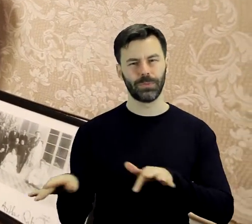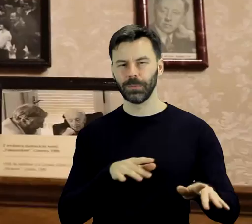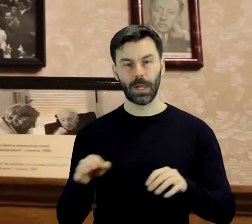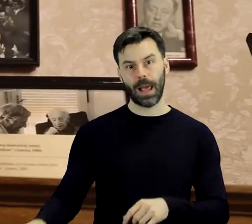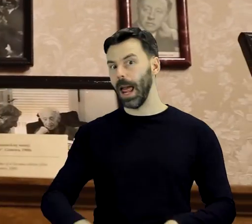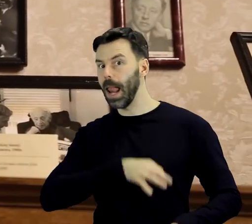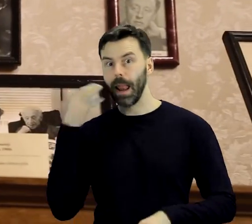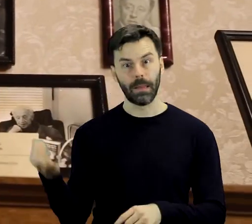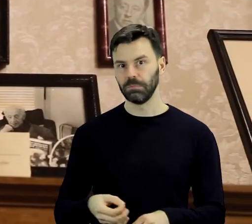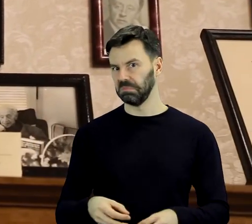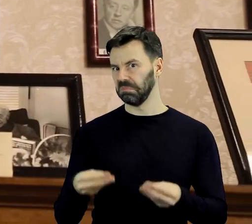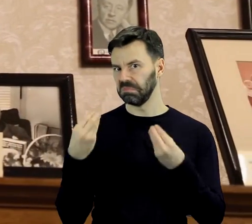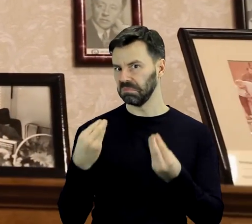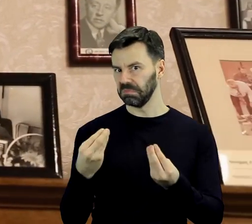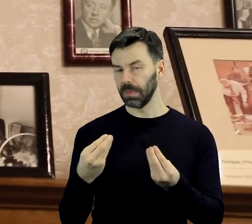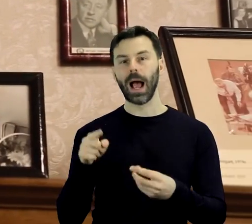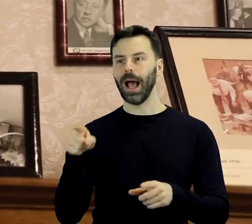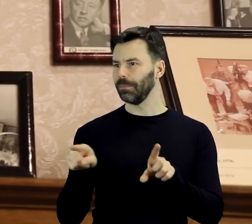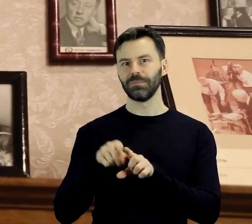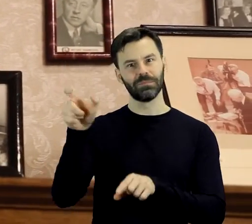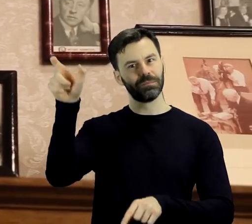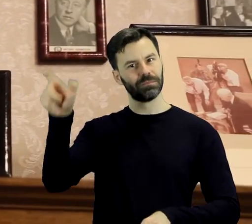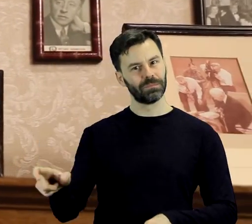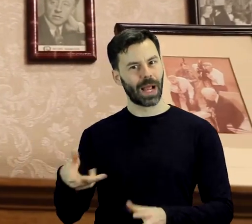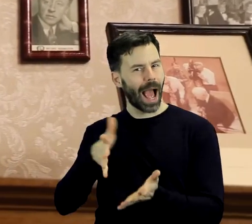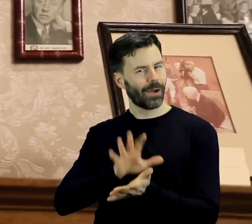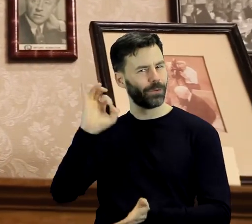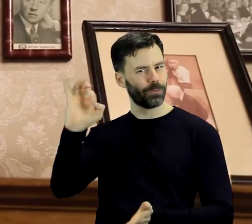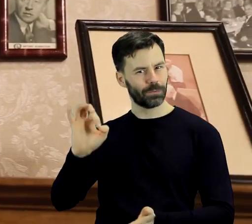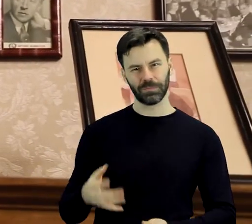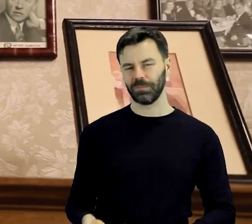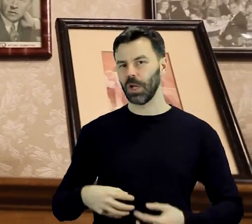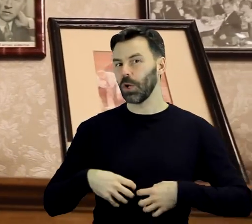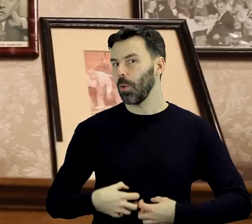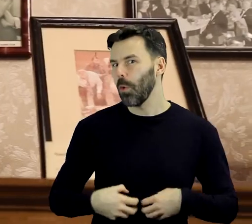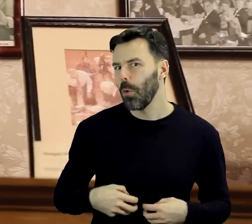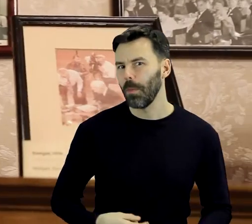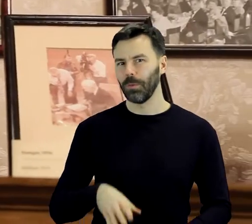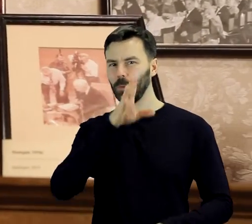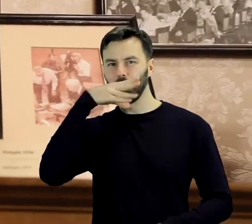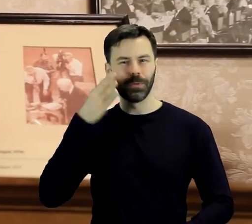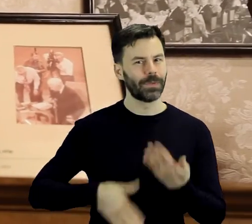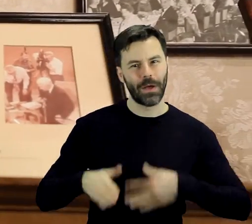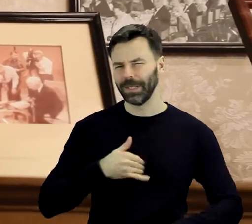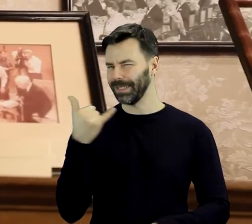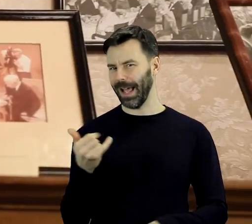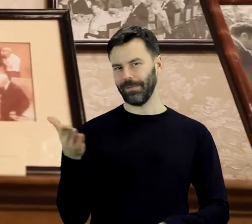uznanie nie tylko wspaniałą grą, ale i dowcipem, autentycznością oraz pogodą ducha.